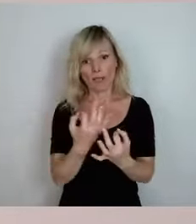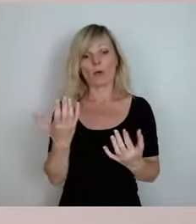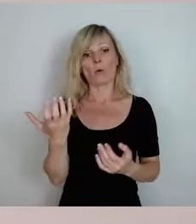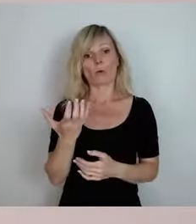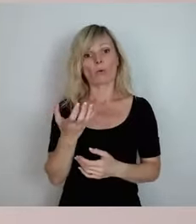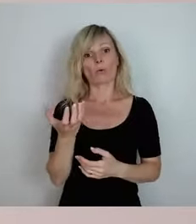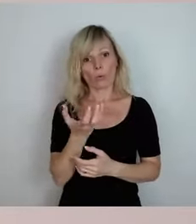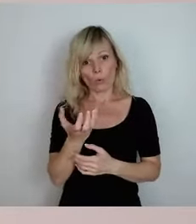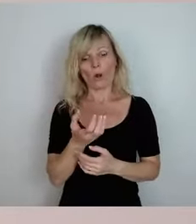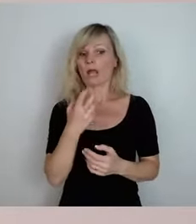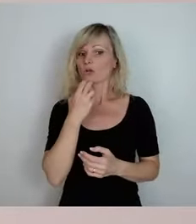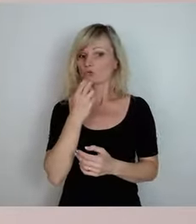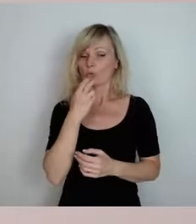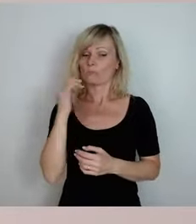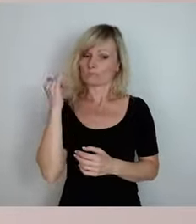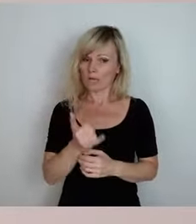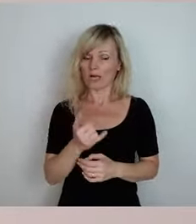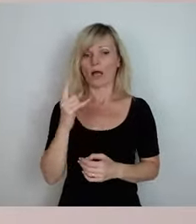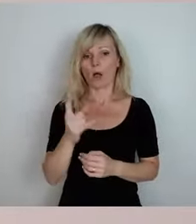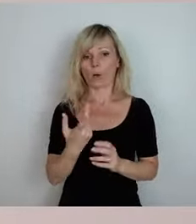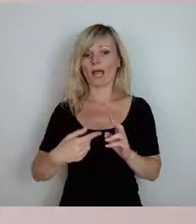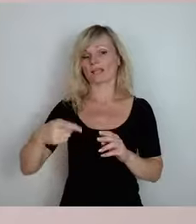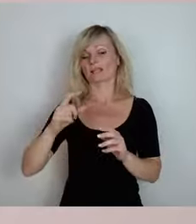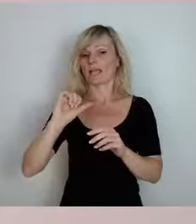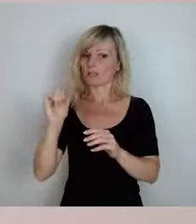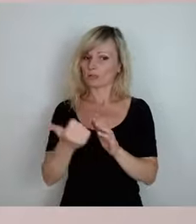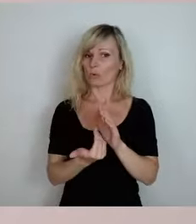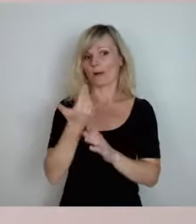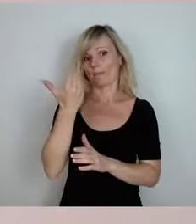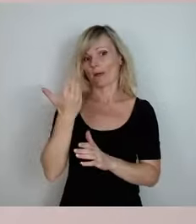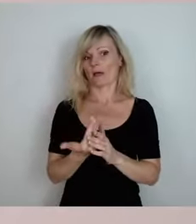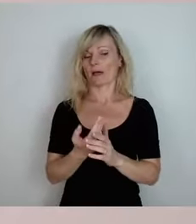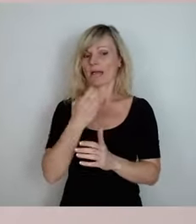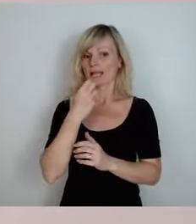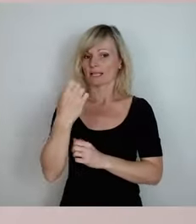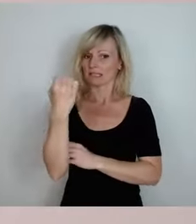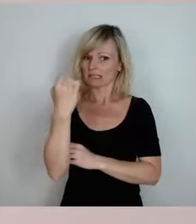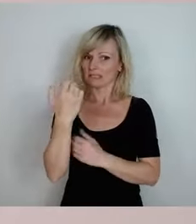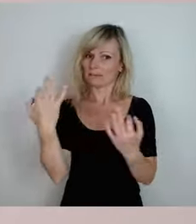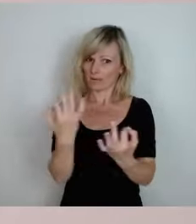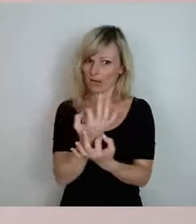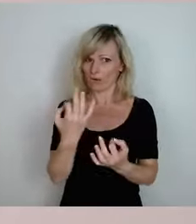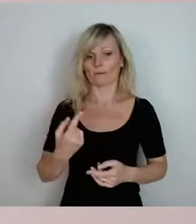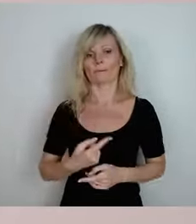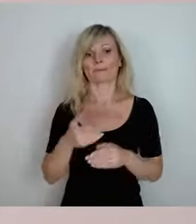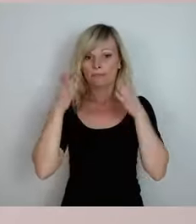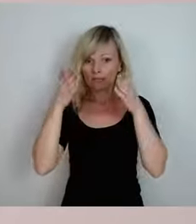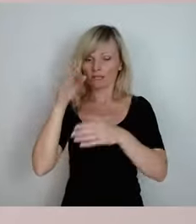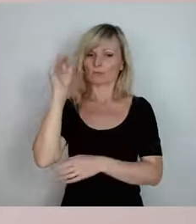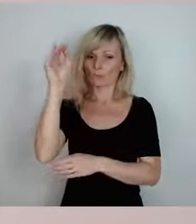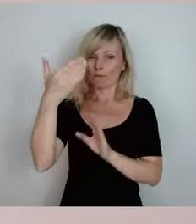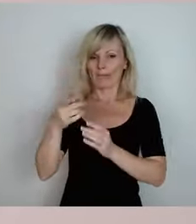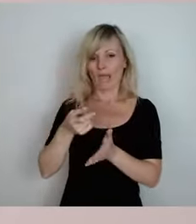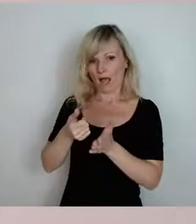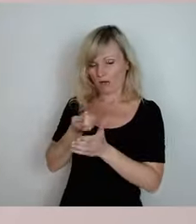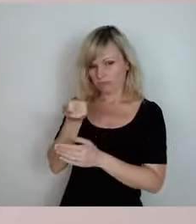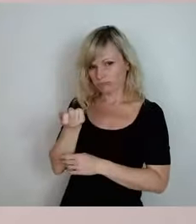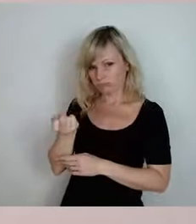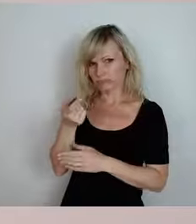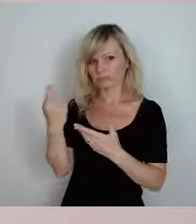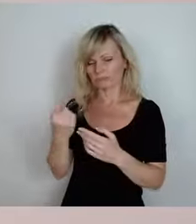erneuerbare Energien. Wir investieren auch künftig als Stadt stärker in erneuerbare, aber nicht in Windräder. Und